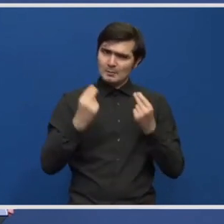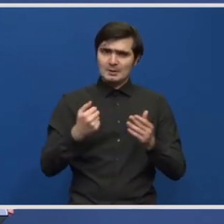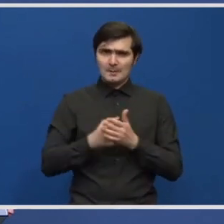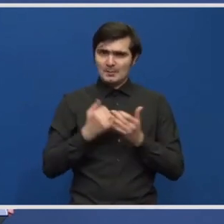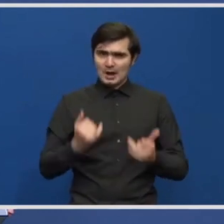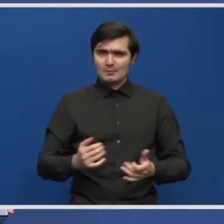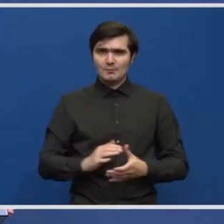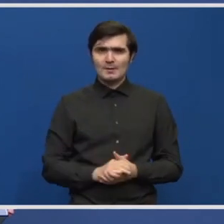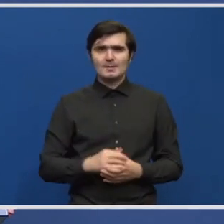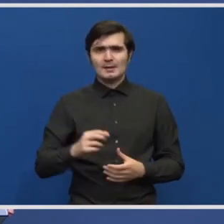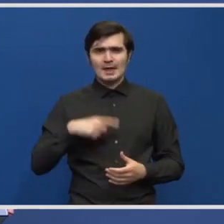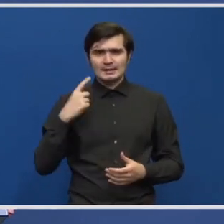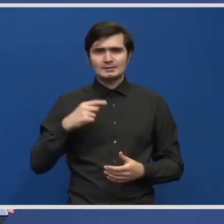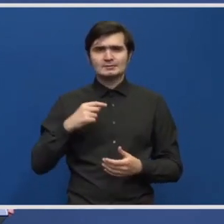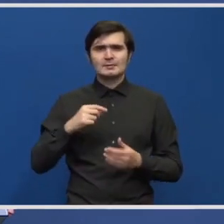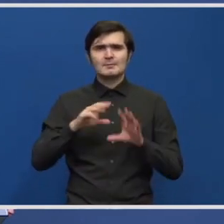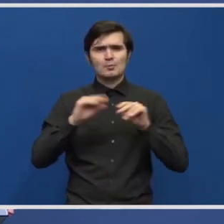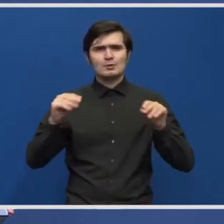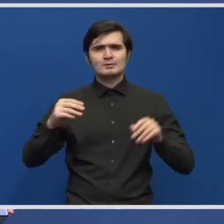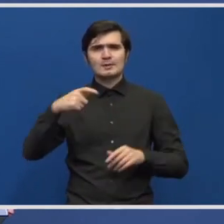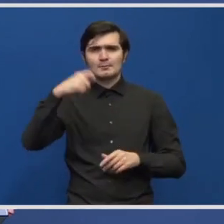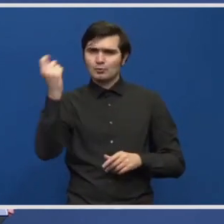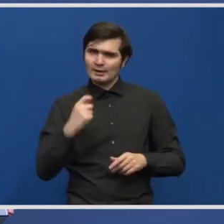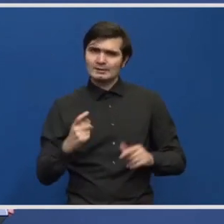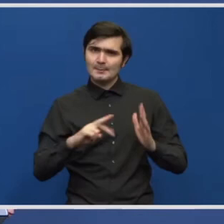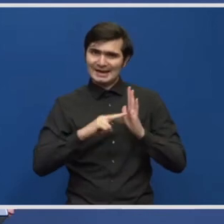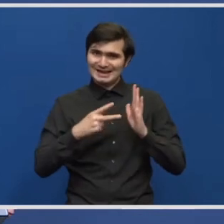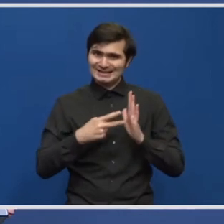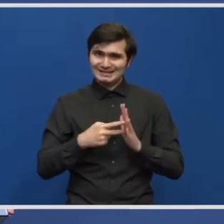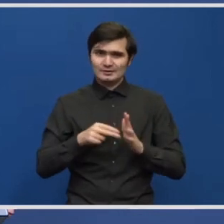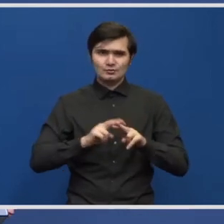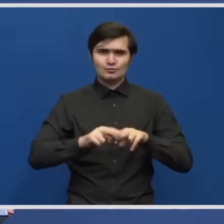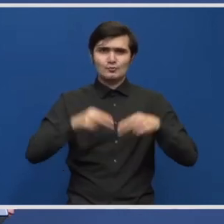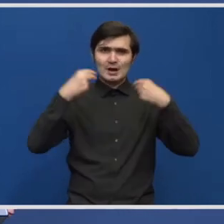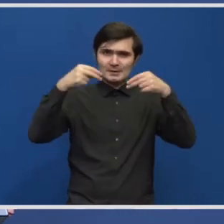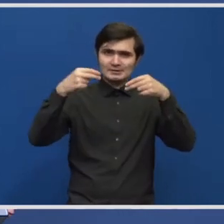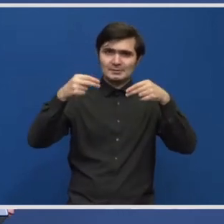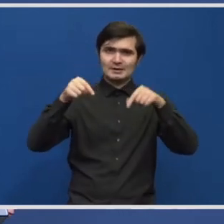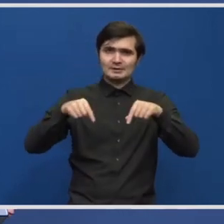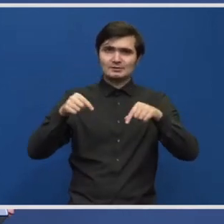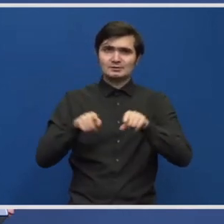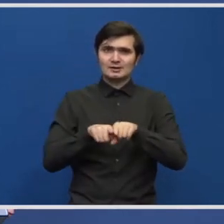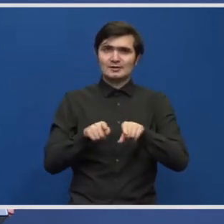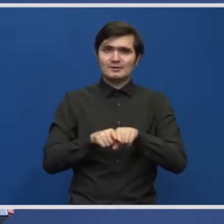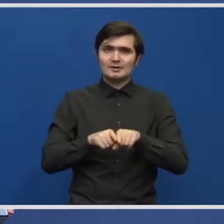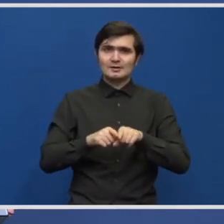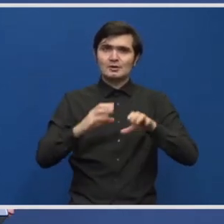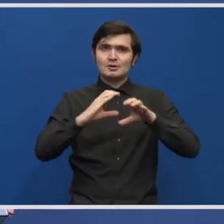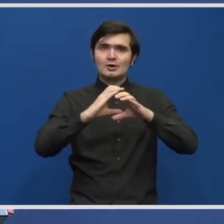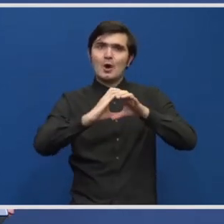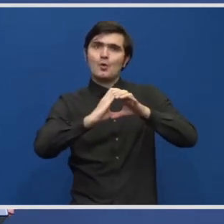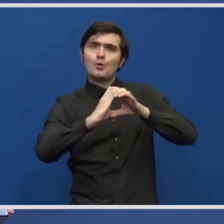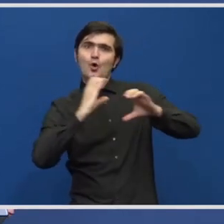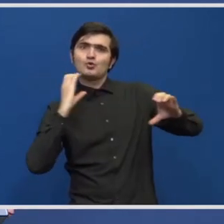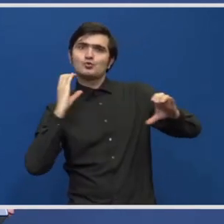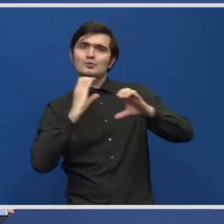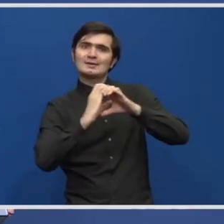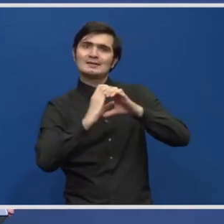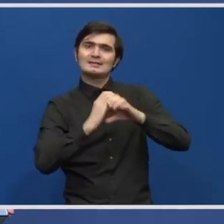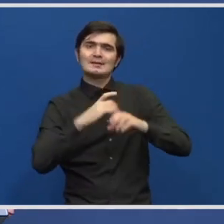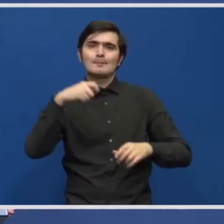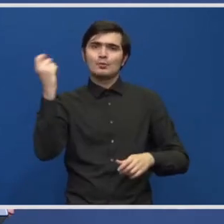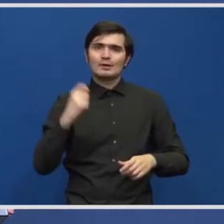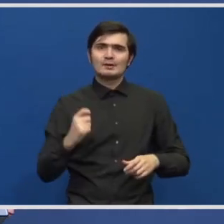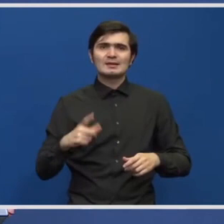un stoc semnificativ de proiecte și așa cum am explicat, în această conductă de proiecte pipeline-ul din engleză, important și ce s-a pus înaintea